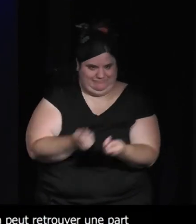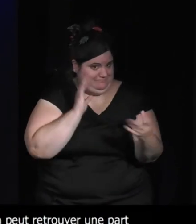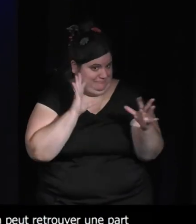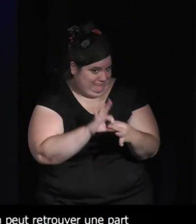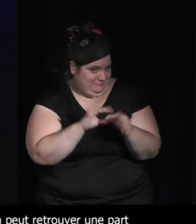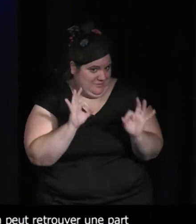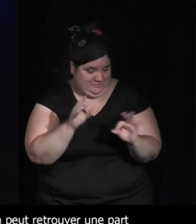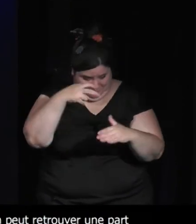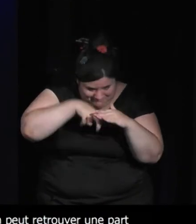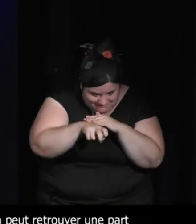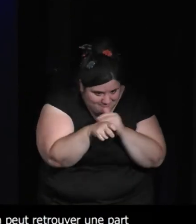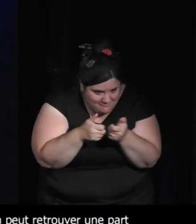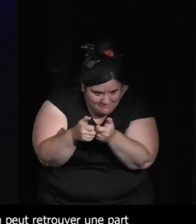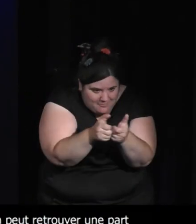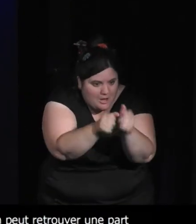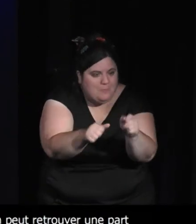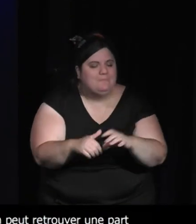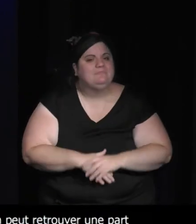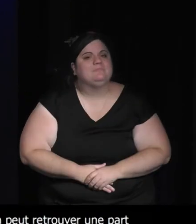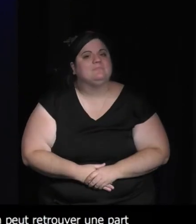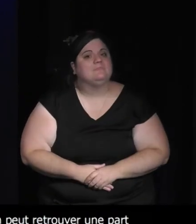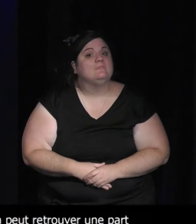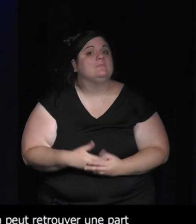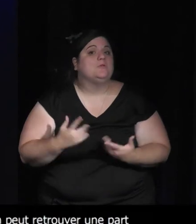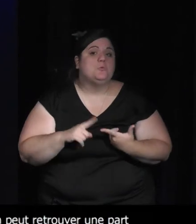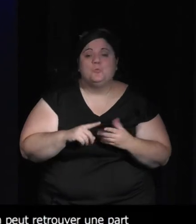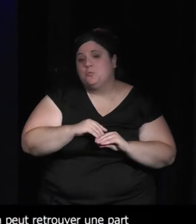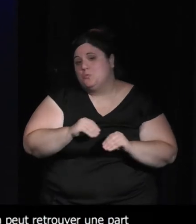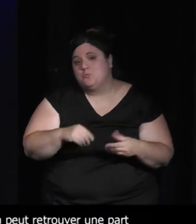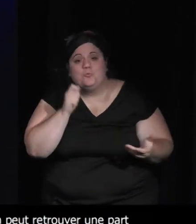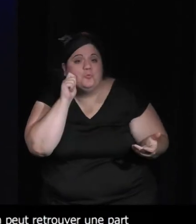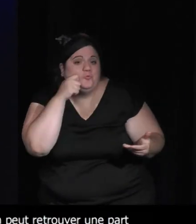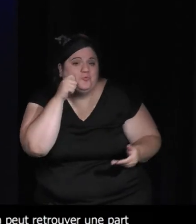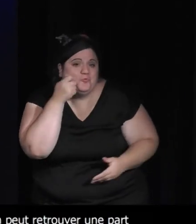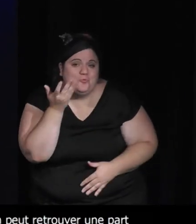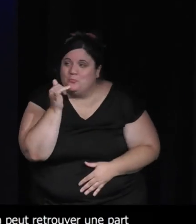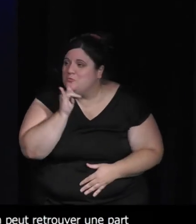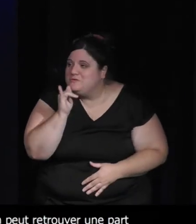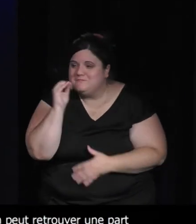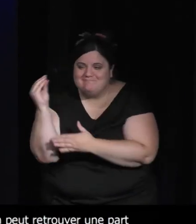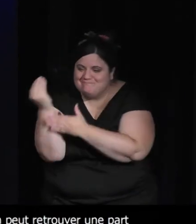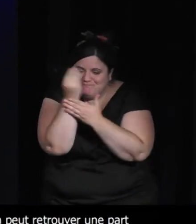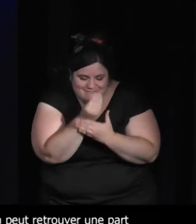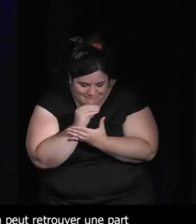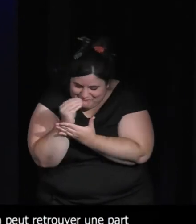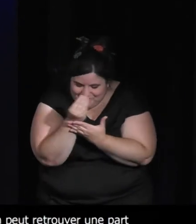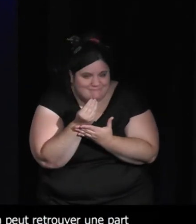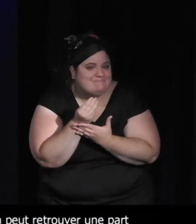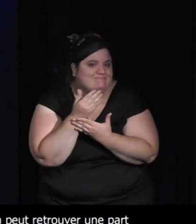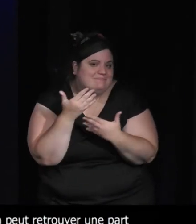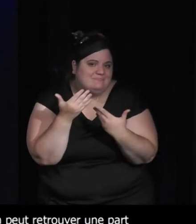ensuite il y la petite peluche ou le doudou qu'on a tous eu ou pas mais en tout cas